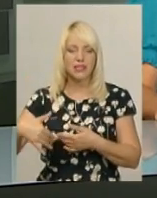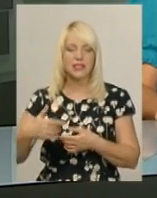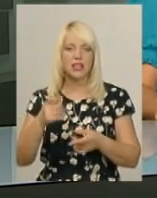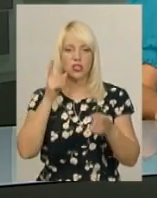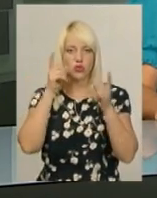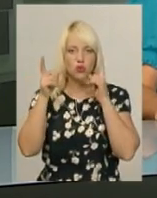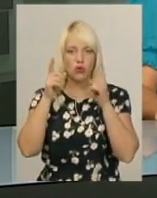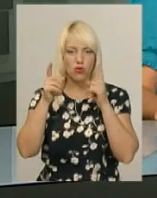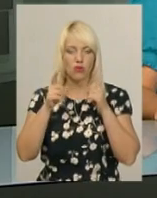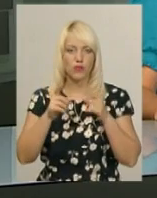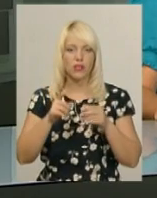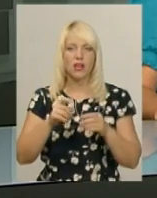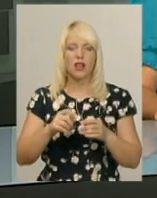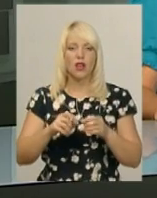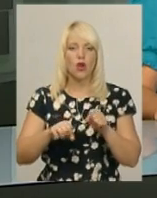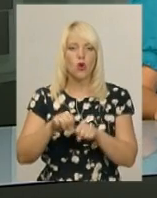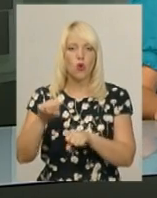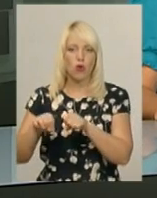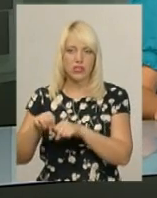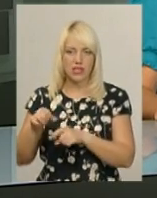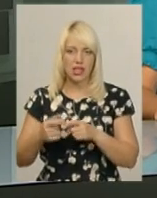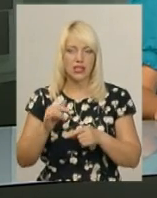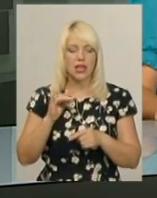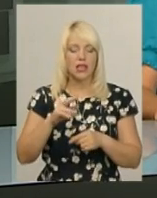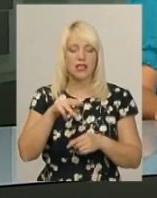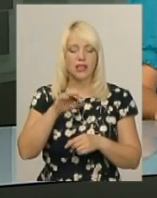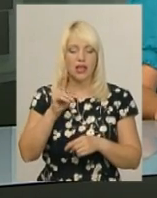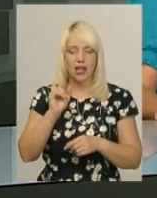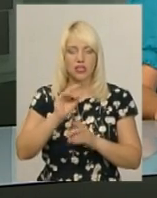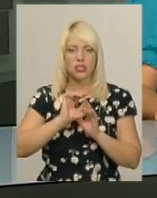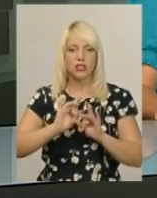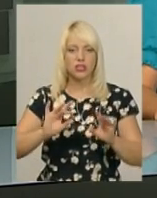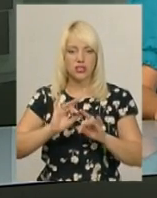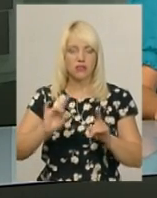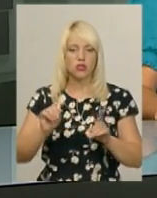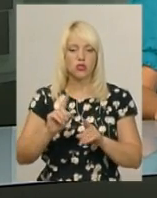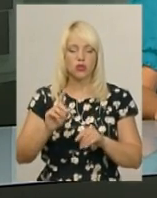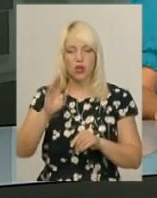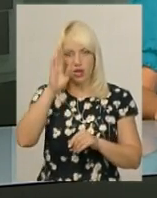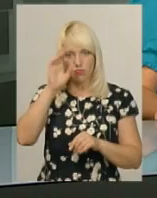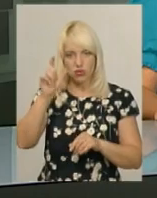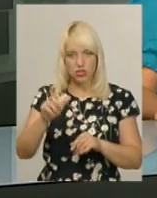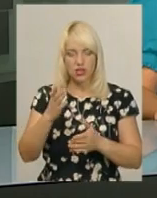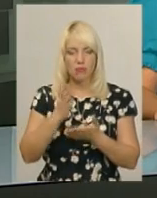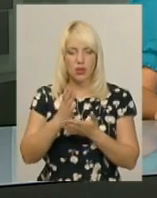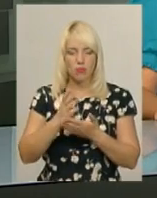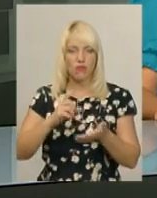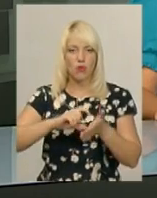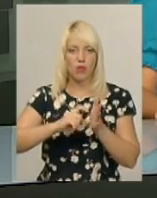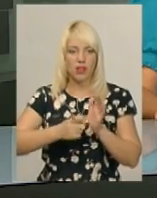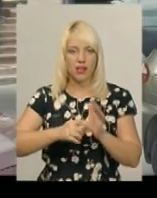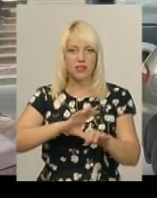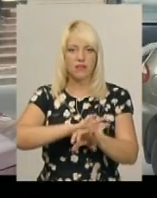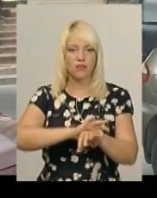після аварії проявився не одразу. Борис Ткач повідомив, Роман Миколаїв у палаті перебуває в наручниках під цілодобовою охороною.